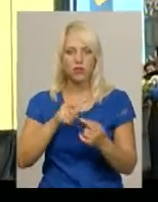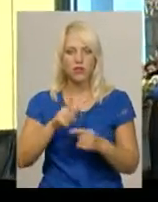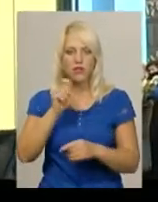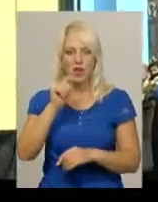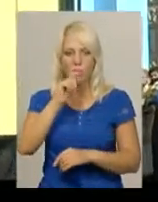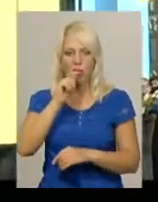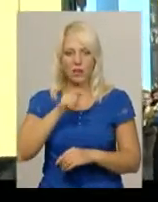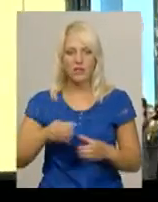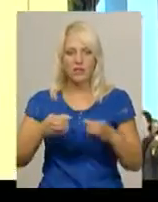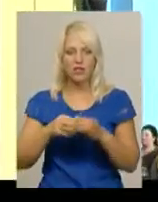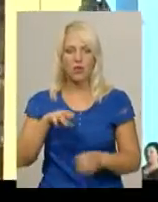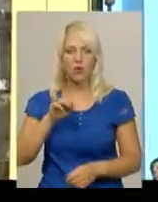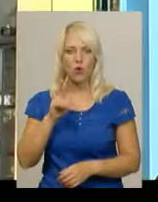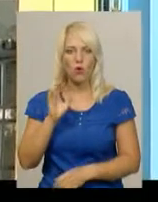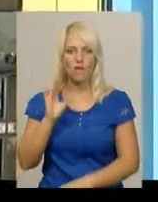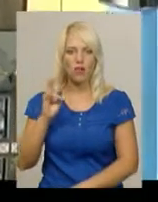старшина Олександр Токовенко.